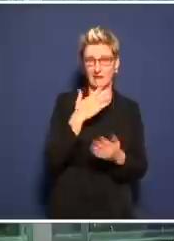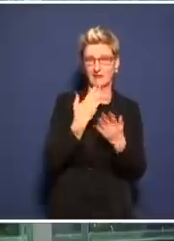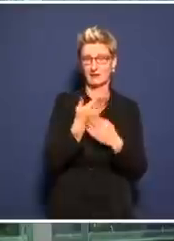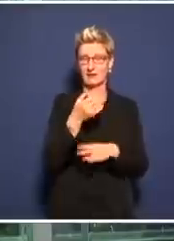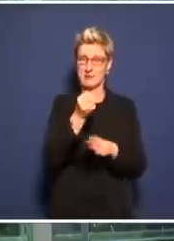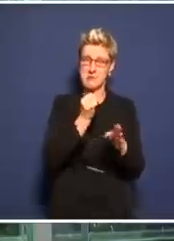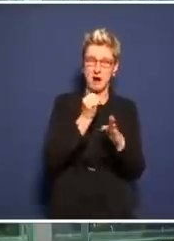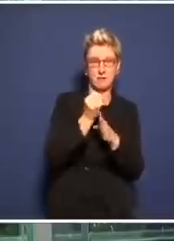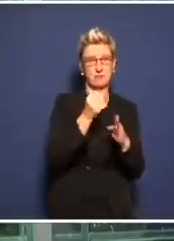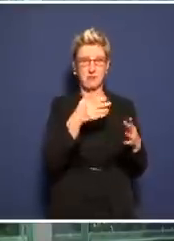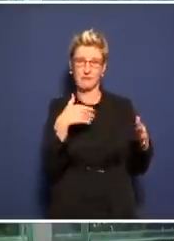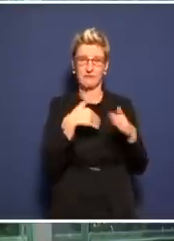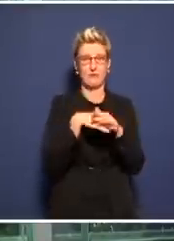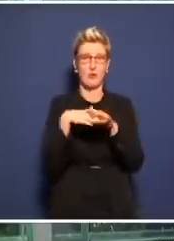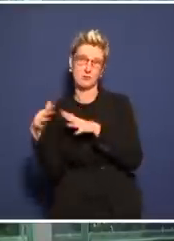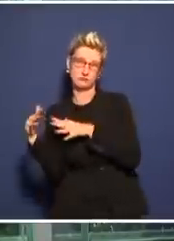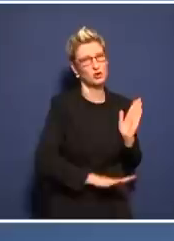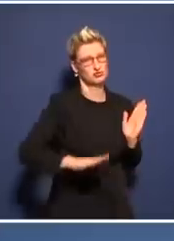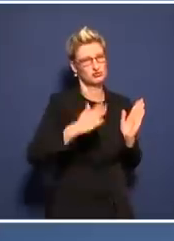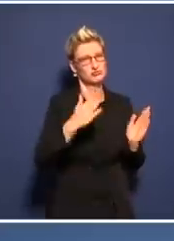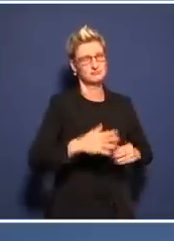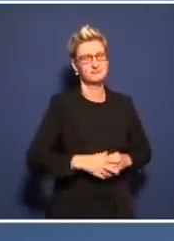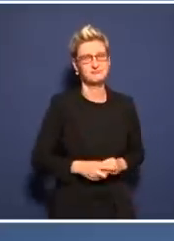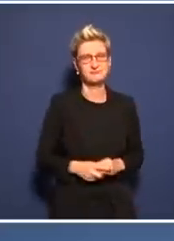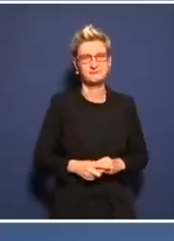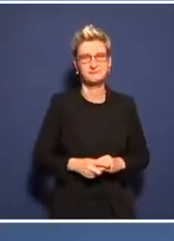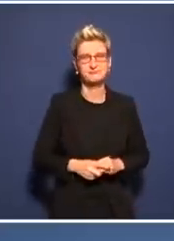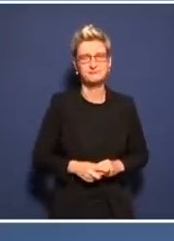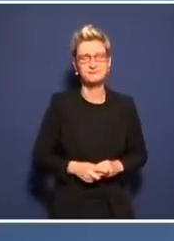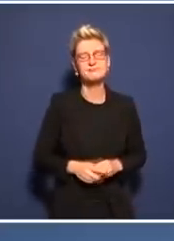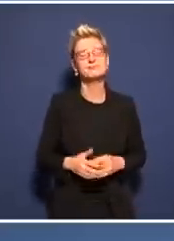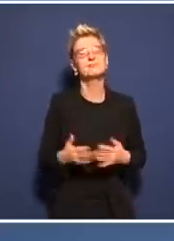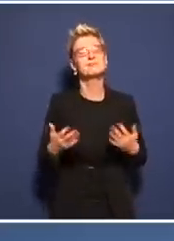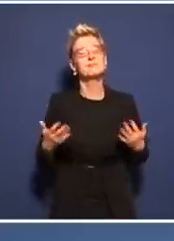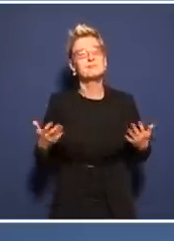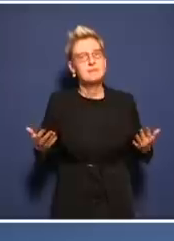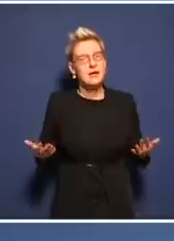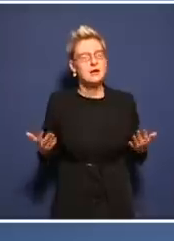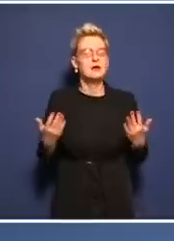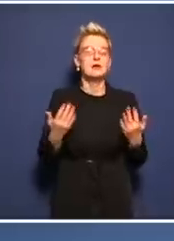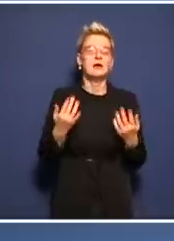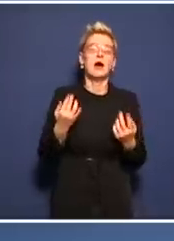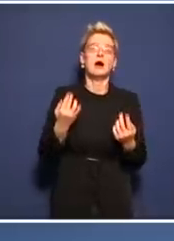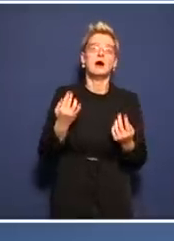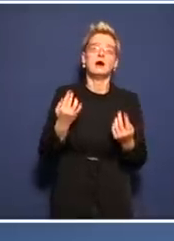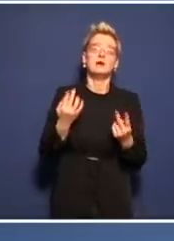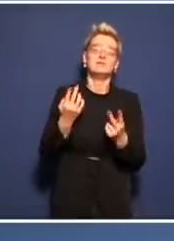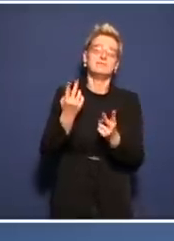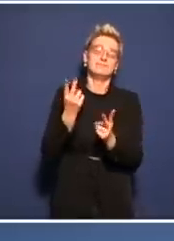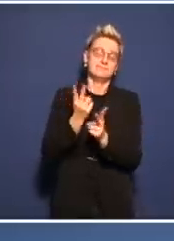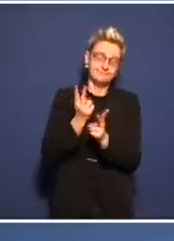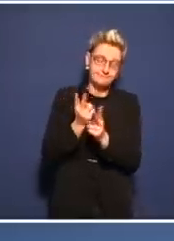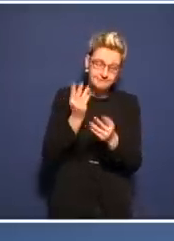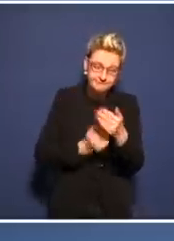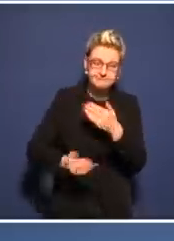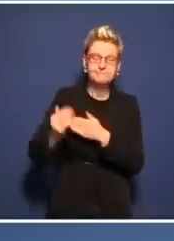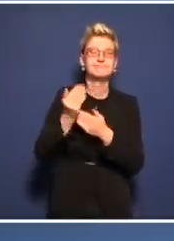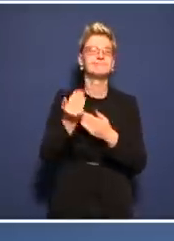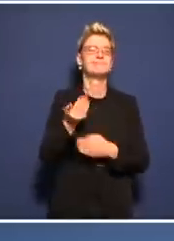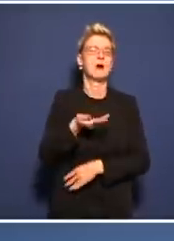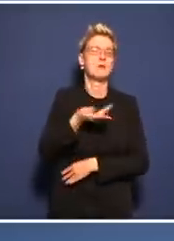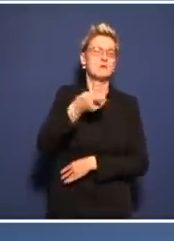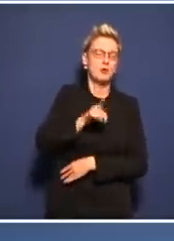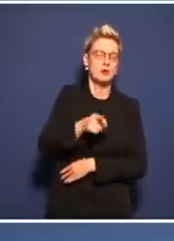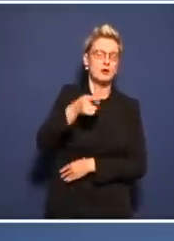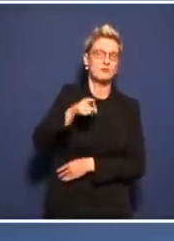Das war natürlich bei uns anders, weil wir werden ja nicht auf Dauer über alle paar Monate